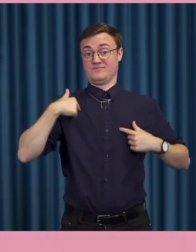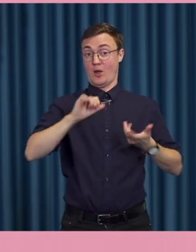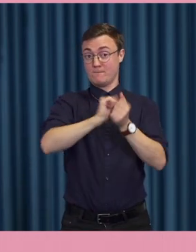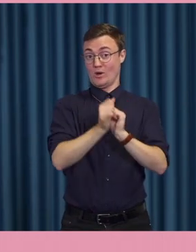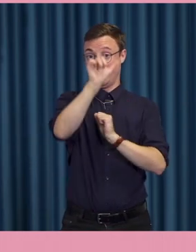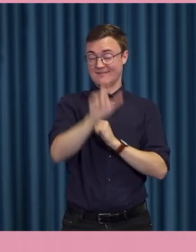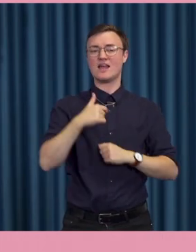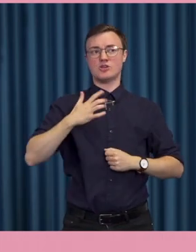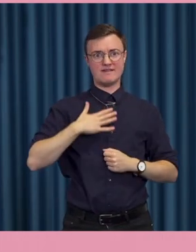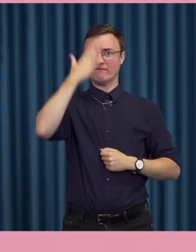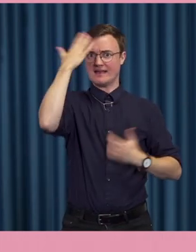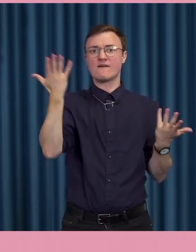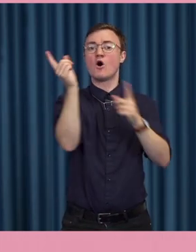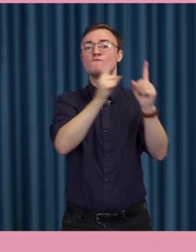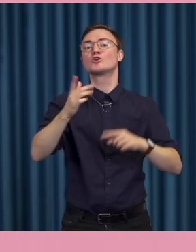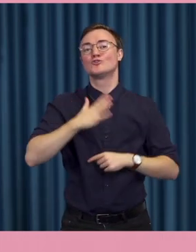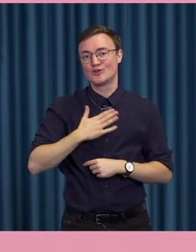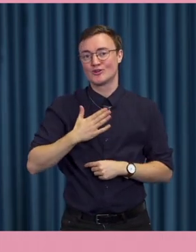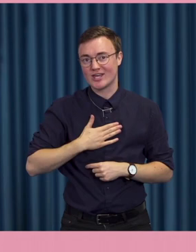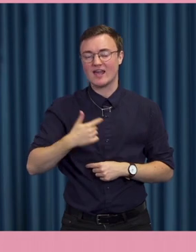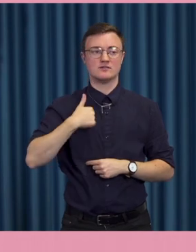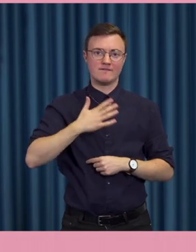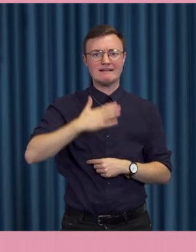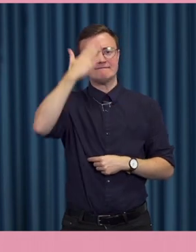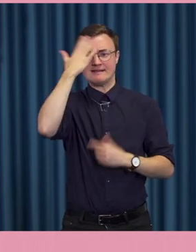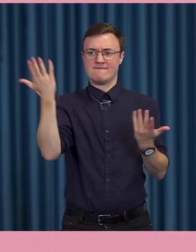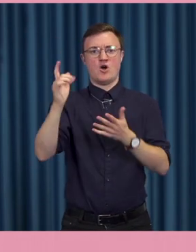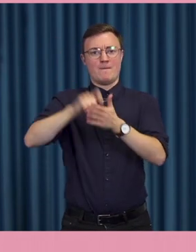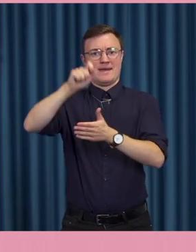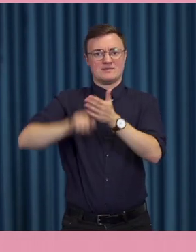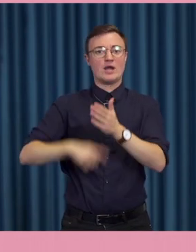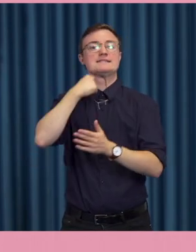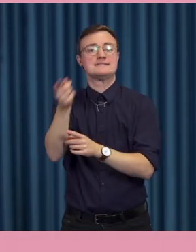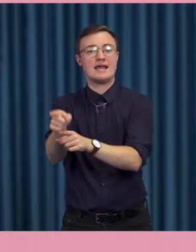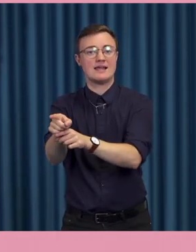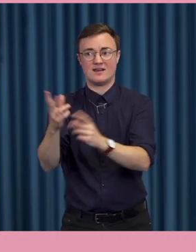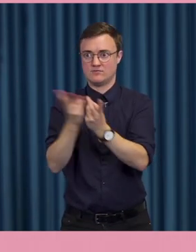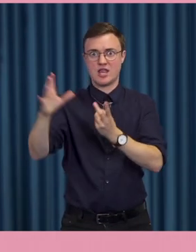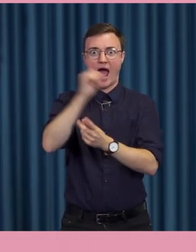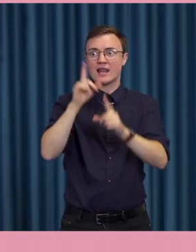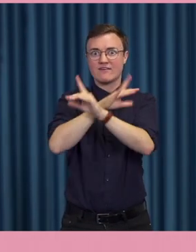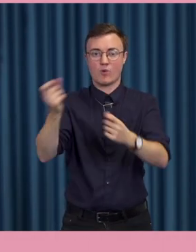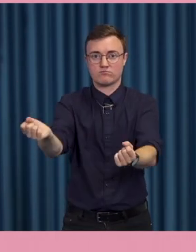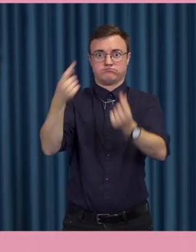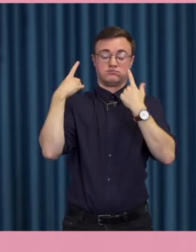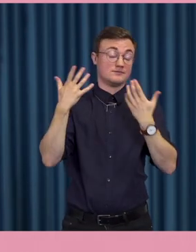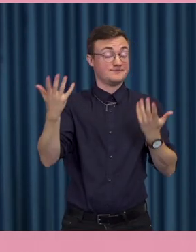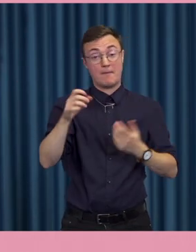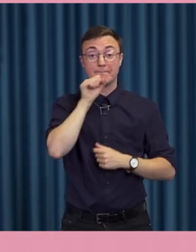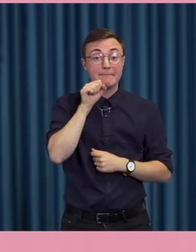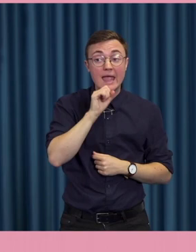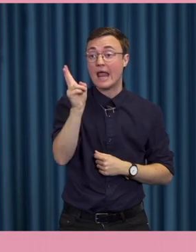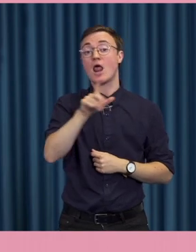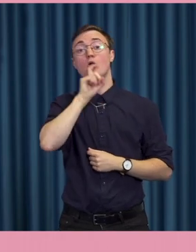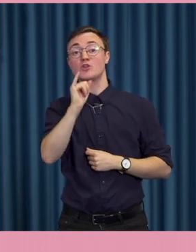intresserad av folkets röst, eller hur? Jag är intresserad av vad medborgarna säger. Och då får jag all den här informationen, antingen på mejl, jag får kommentarer via